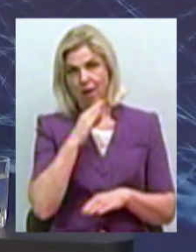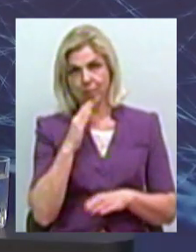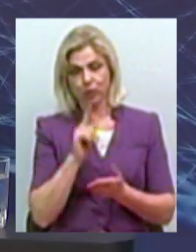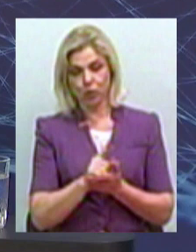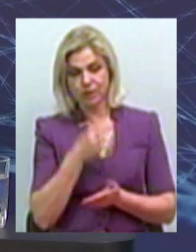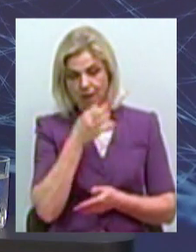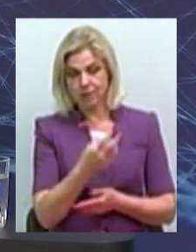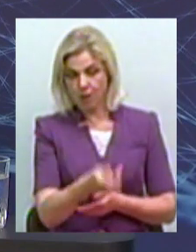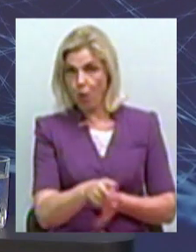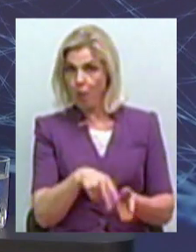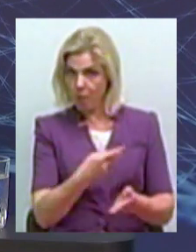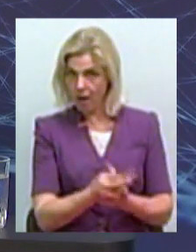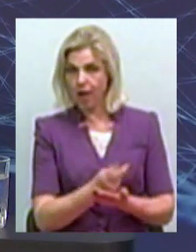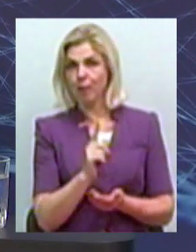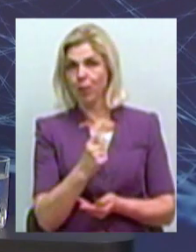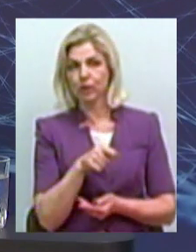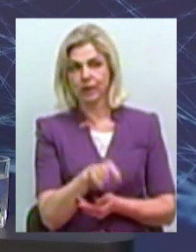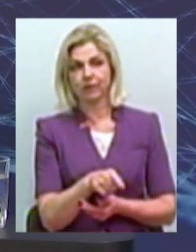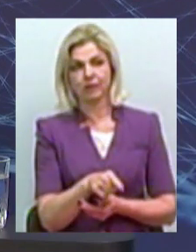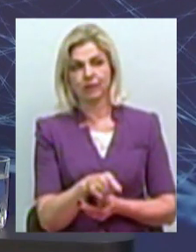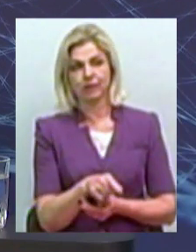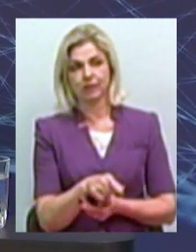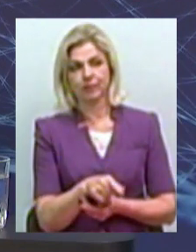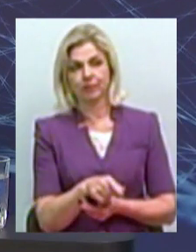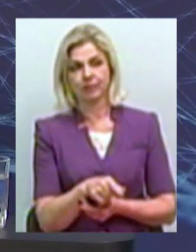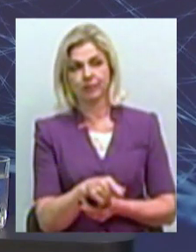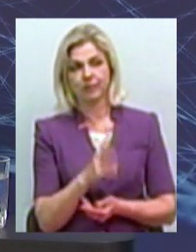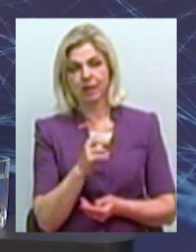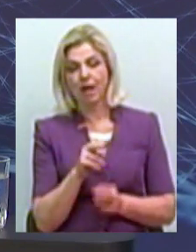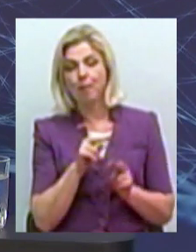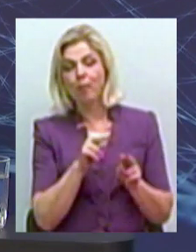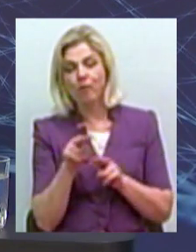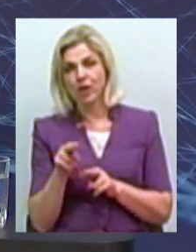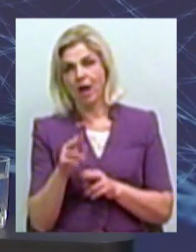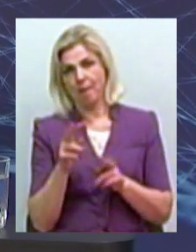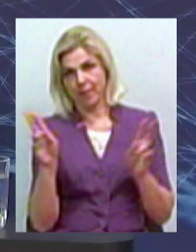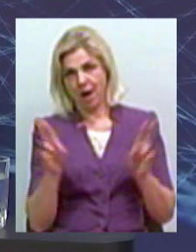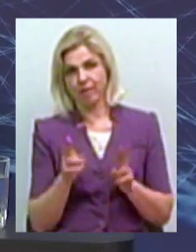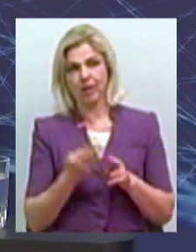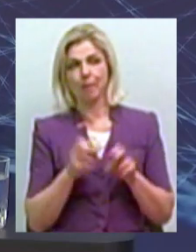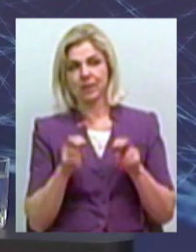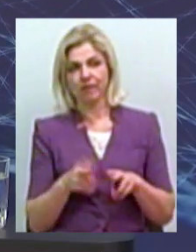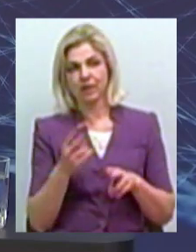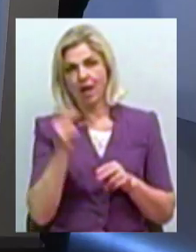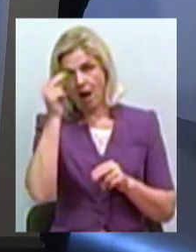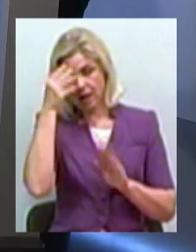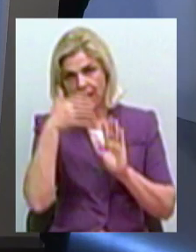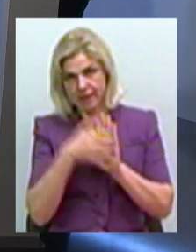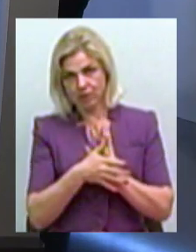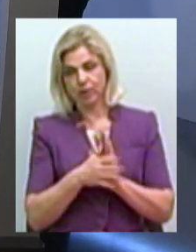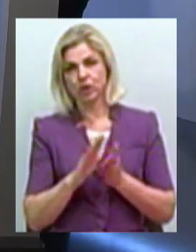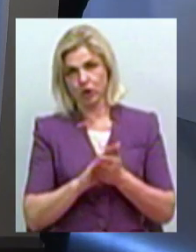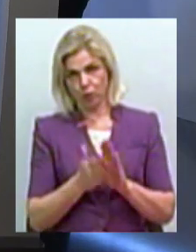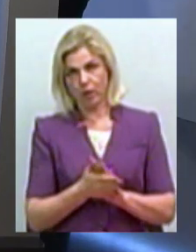сказати, дивись, ти впав, тому що ти не споглядав правила безпеки. Тобто проаналізувати ситуацію. Так, показати.